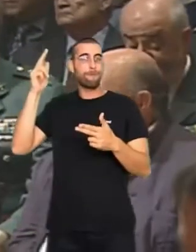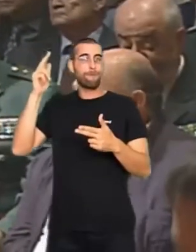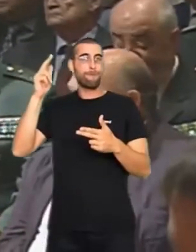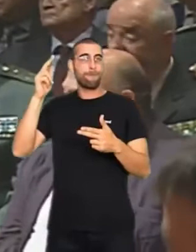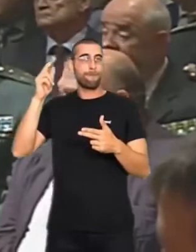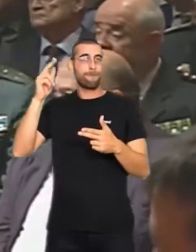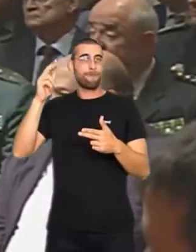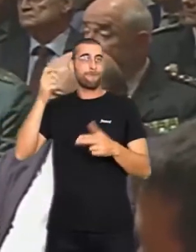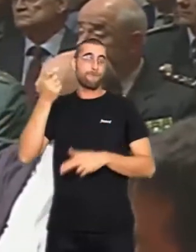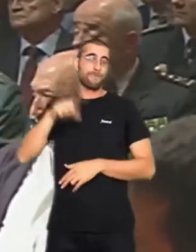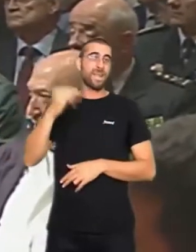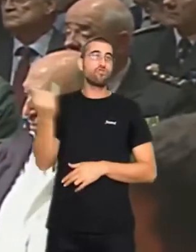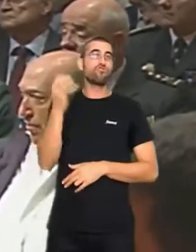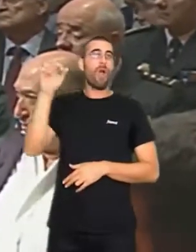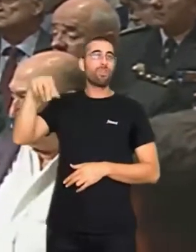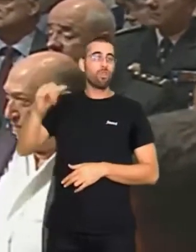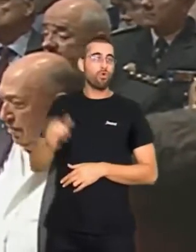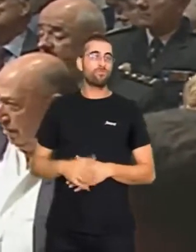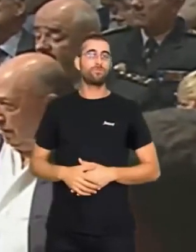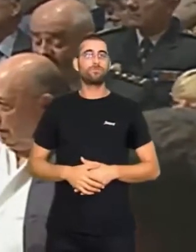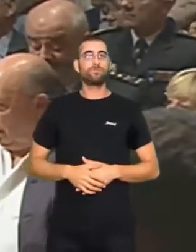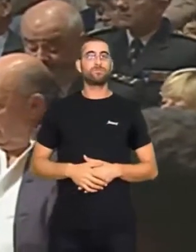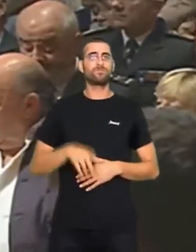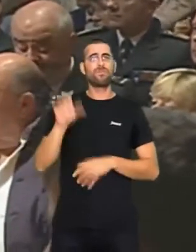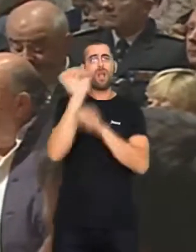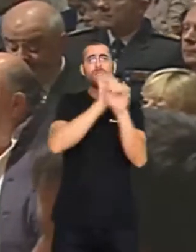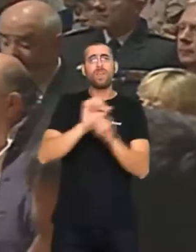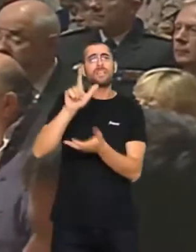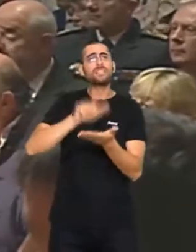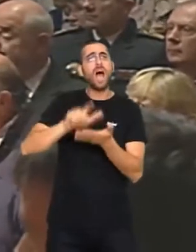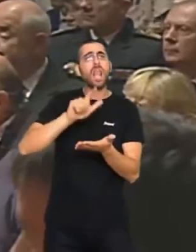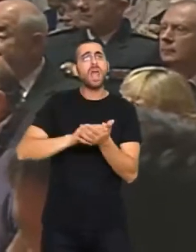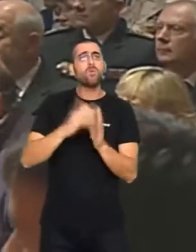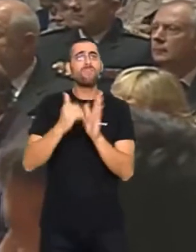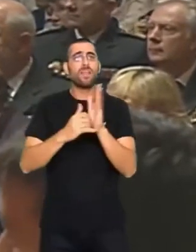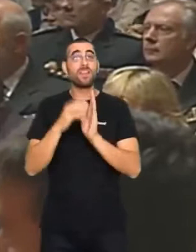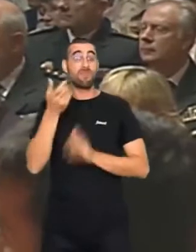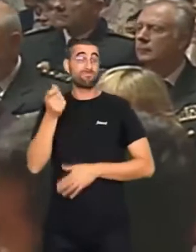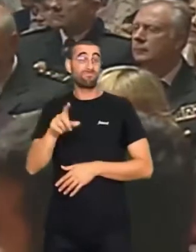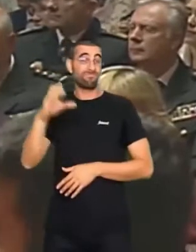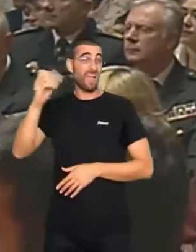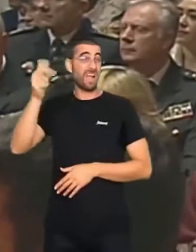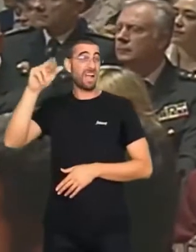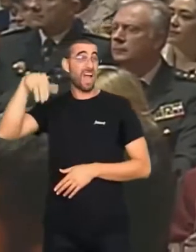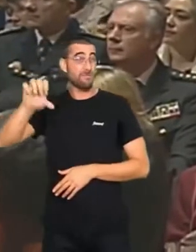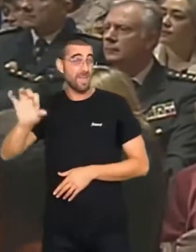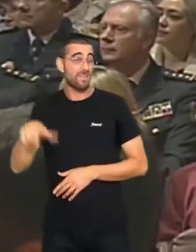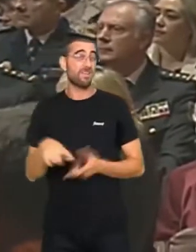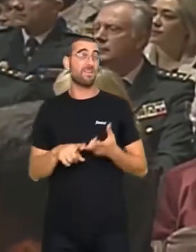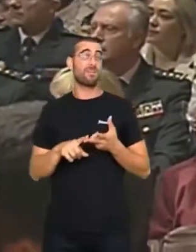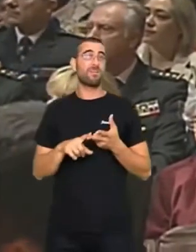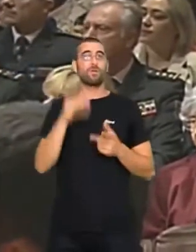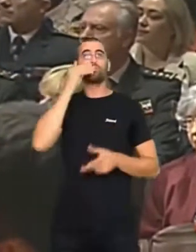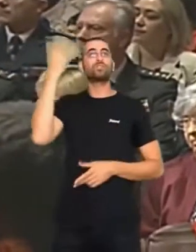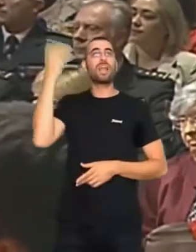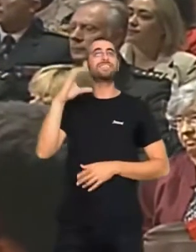com la de León Cievadía. Defensa de la nostra llengua, del valencià, com Carme Miquel. Talent, com